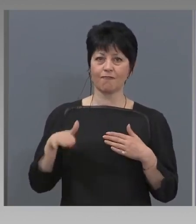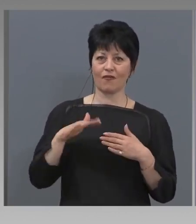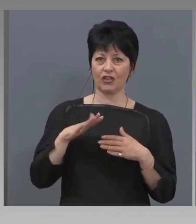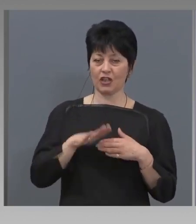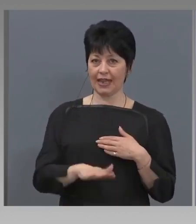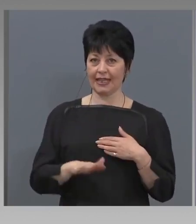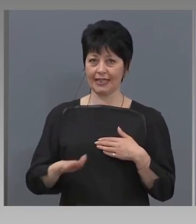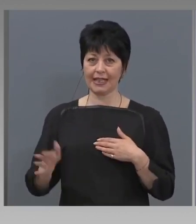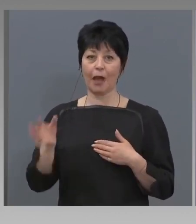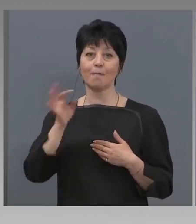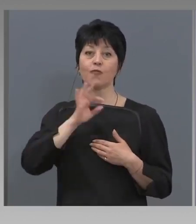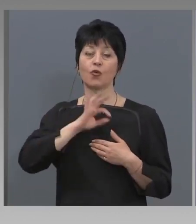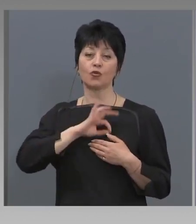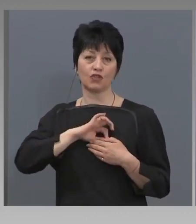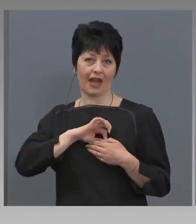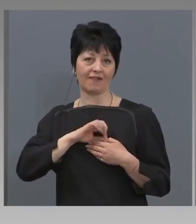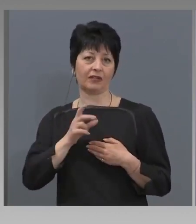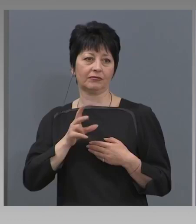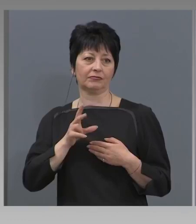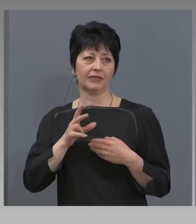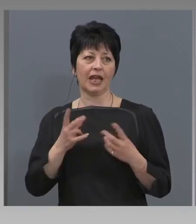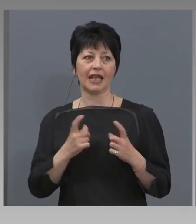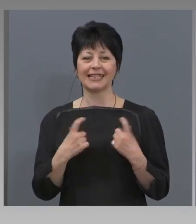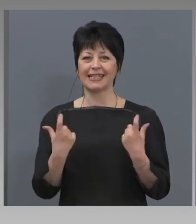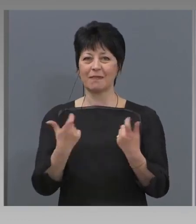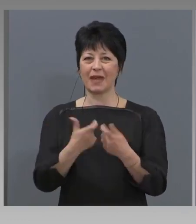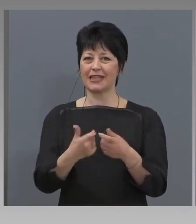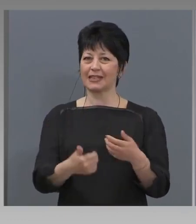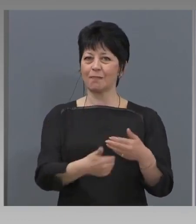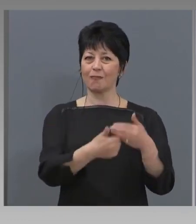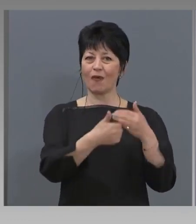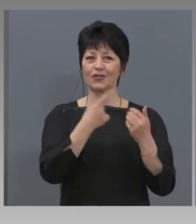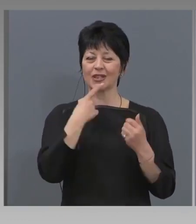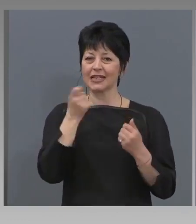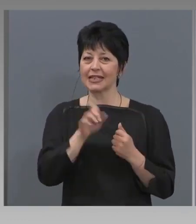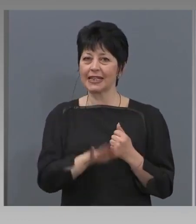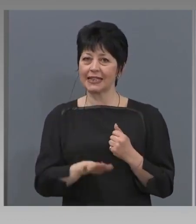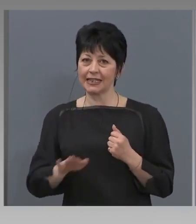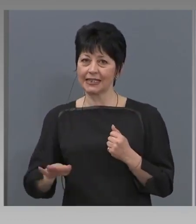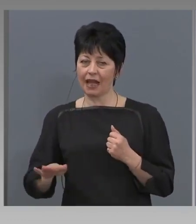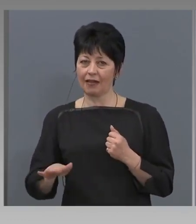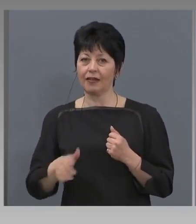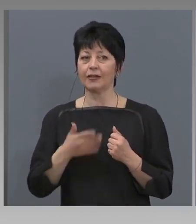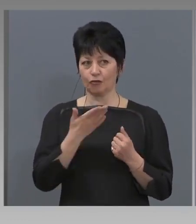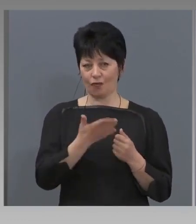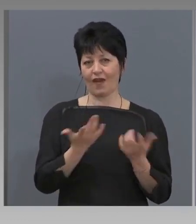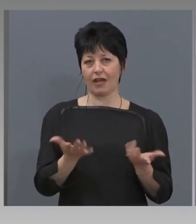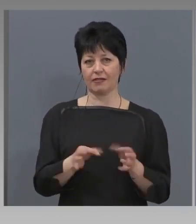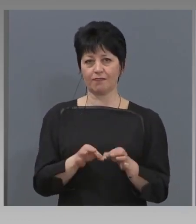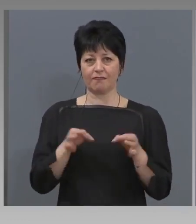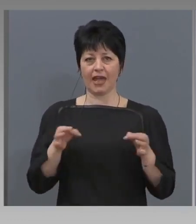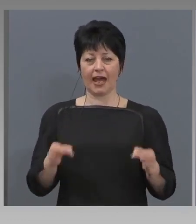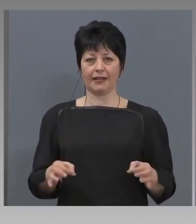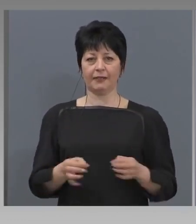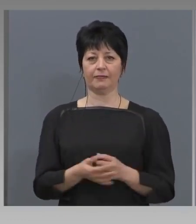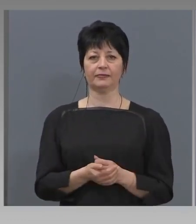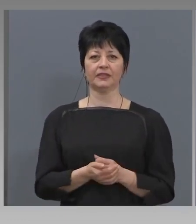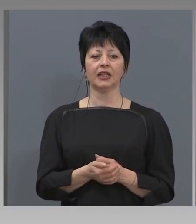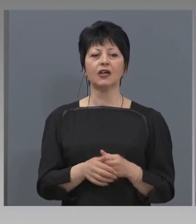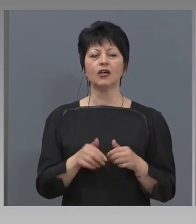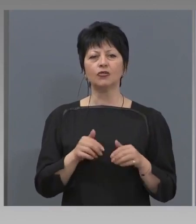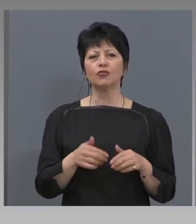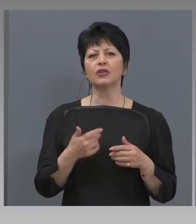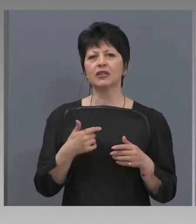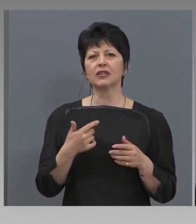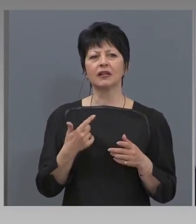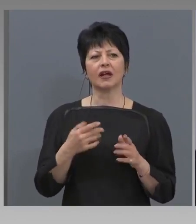семейни помощи за деца. Така че това също продължава да бъде валидна мярка. Просто тук са важни критерии. Това